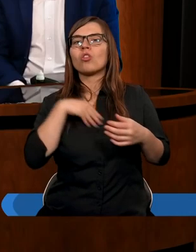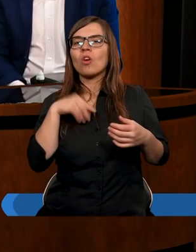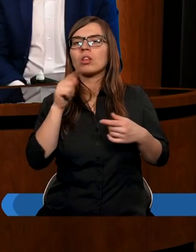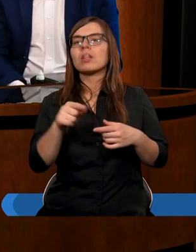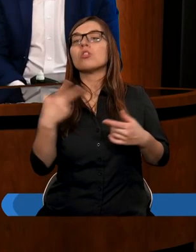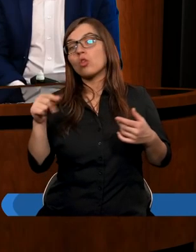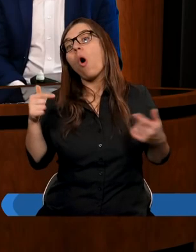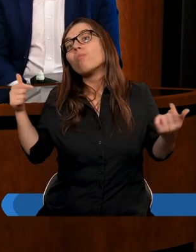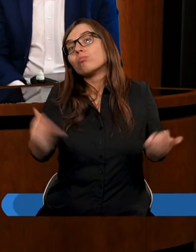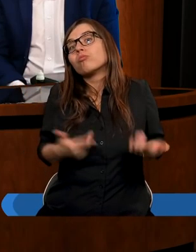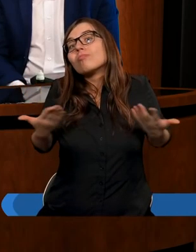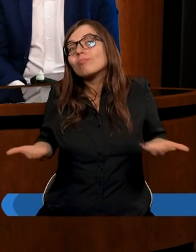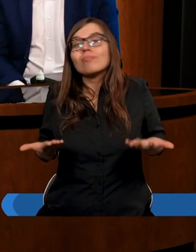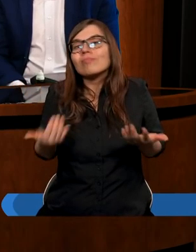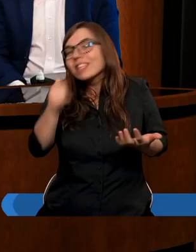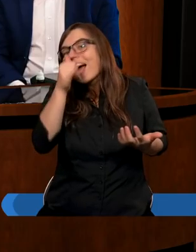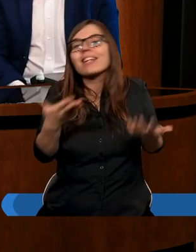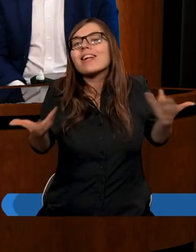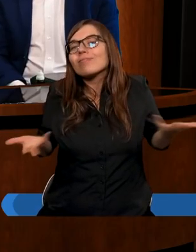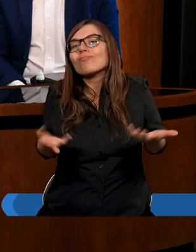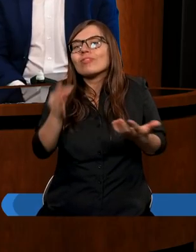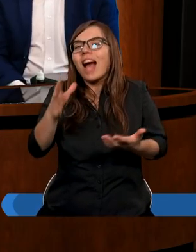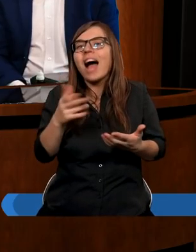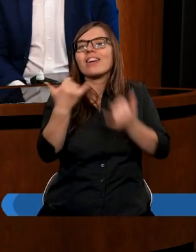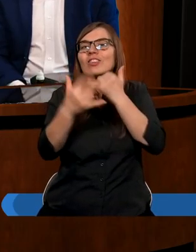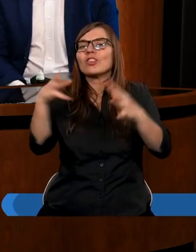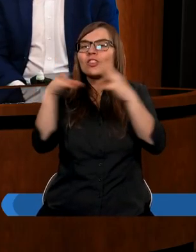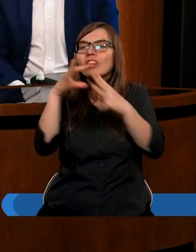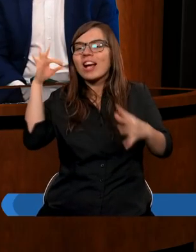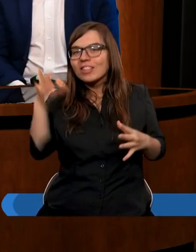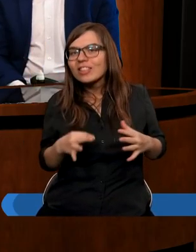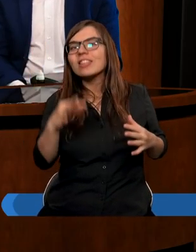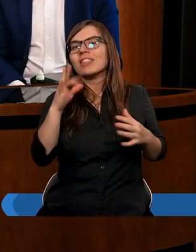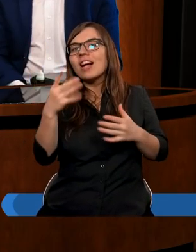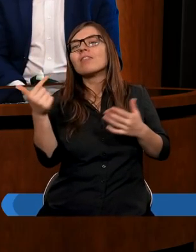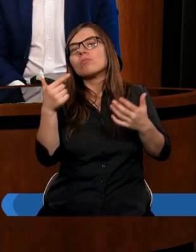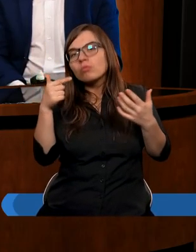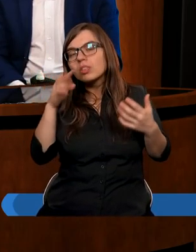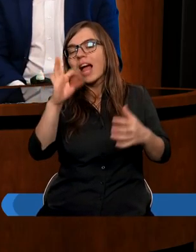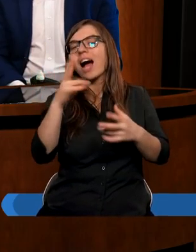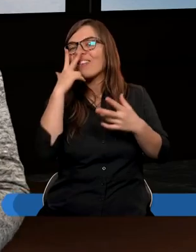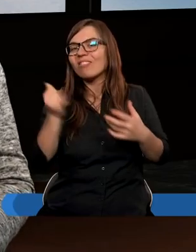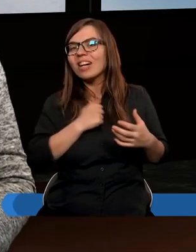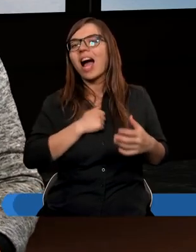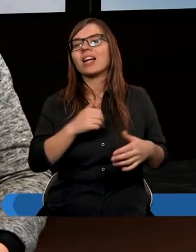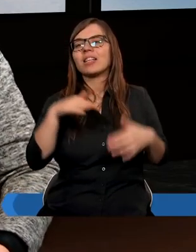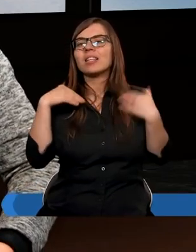No, musieli. Niestety. Jeżeli to była dziesięcina, to pisze tam, Pan Bóg im dał wyraźne takie,